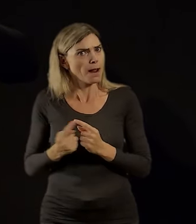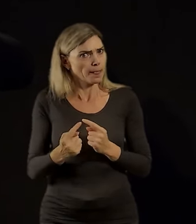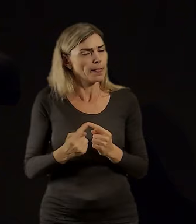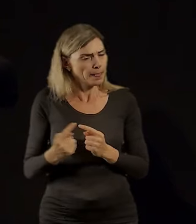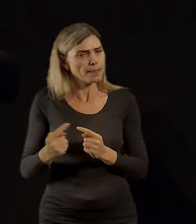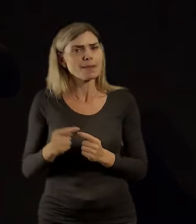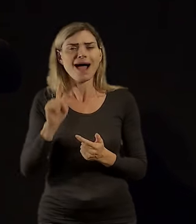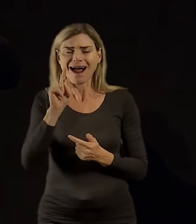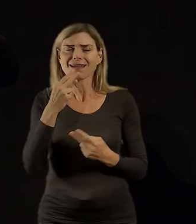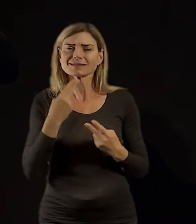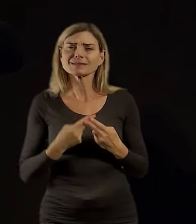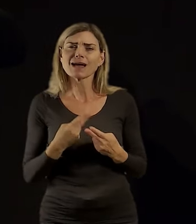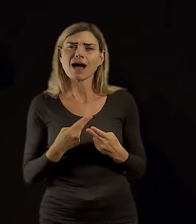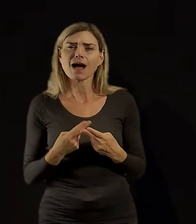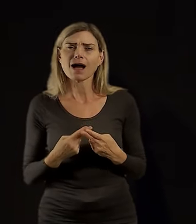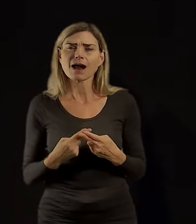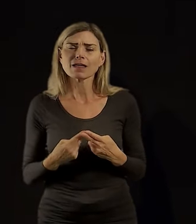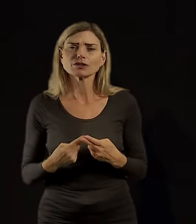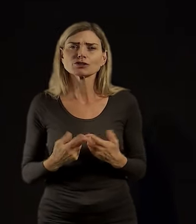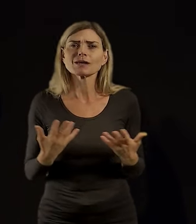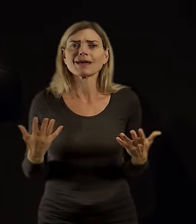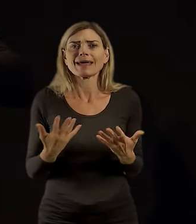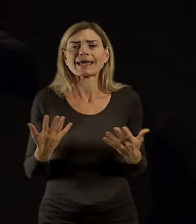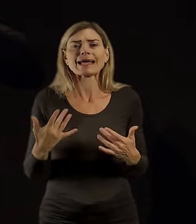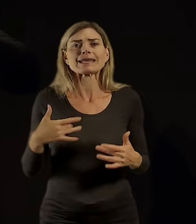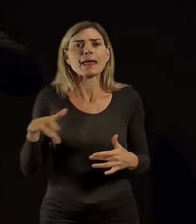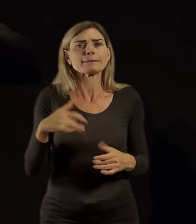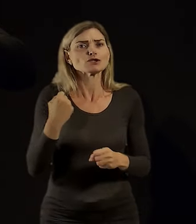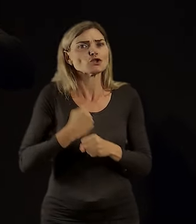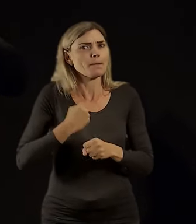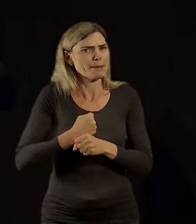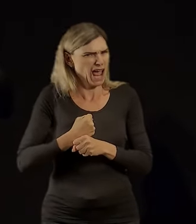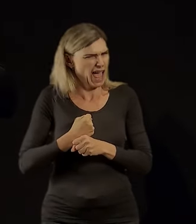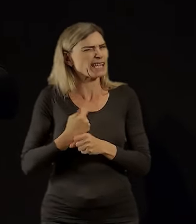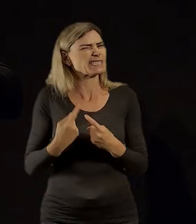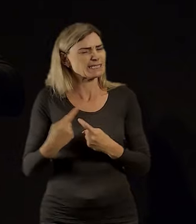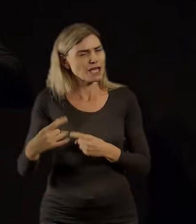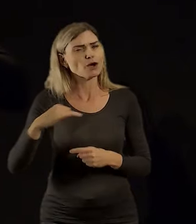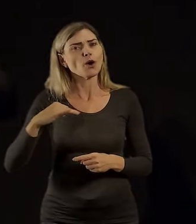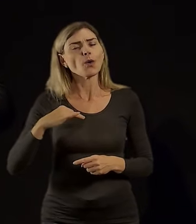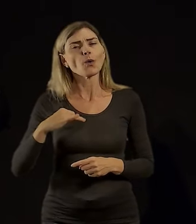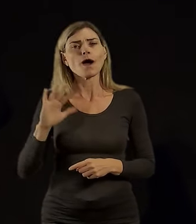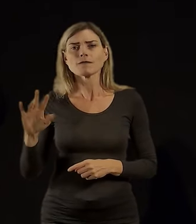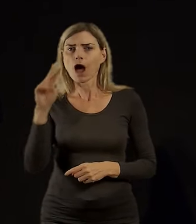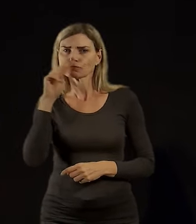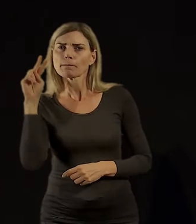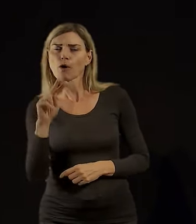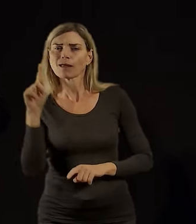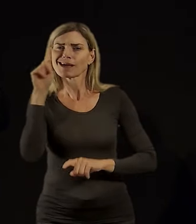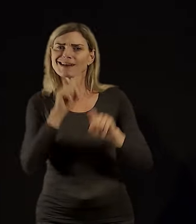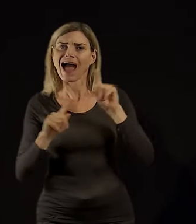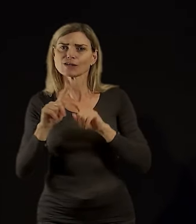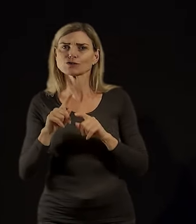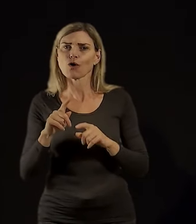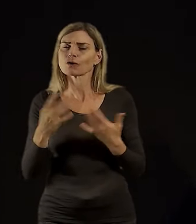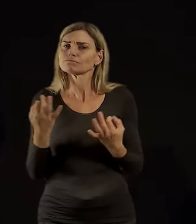pak je tam ještě otázkou, otázkou to, kde člověk pracuje. Můžete nám přiblížit, jak vy se vlastně na ten koncept díváte z pohledu Prahy,